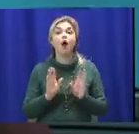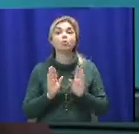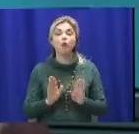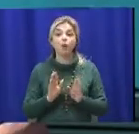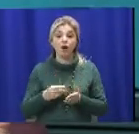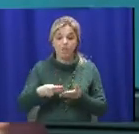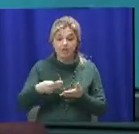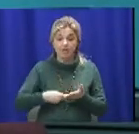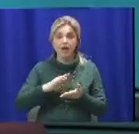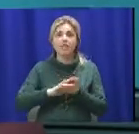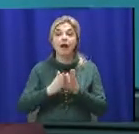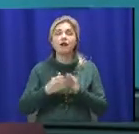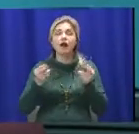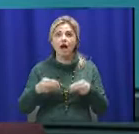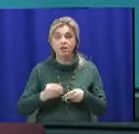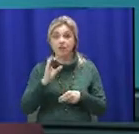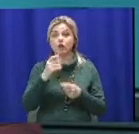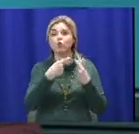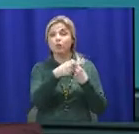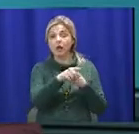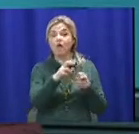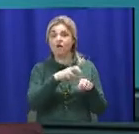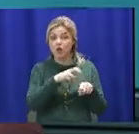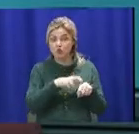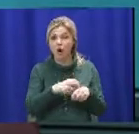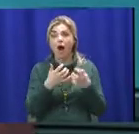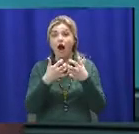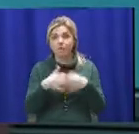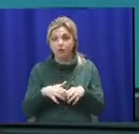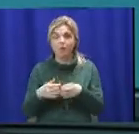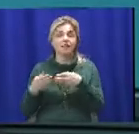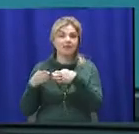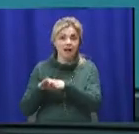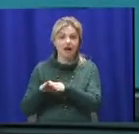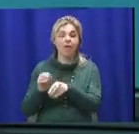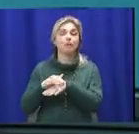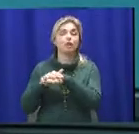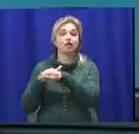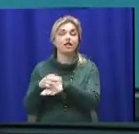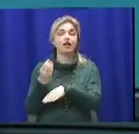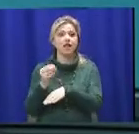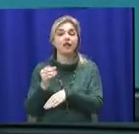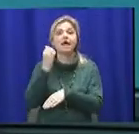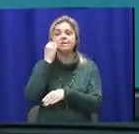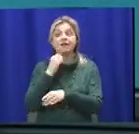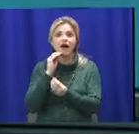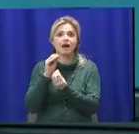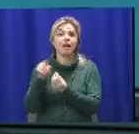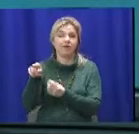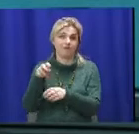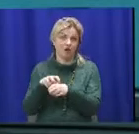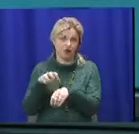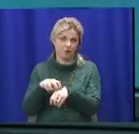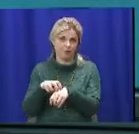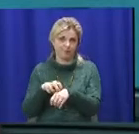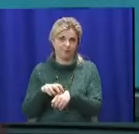декларацию с другим врачом, автоматически прекращается перечисление денег врачу, у которого он находился на обслуживании до